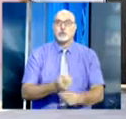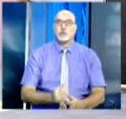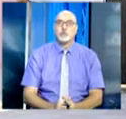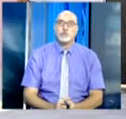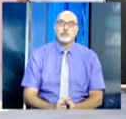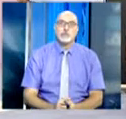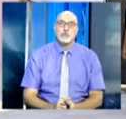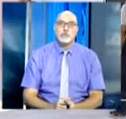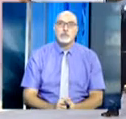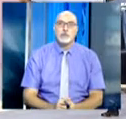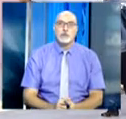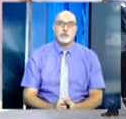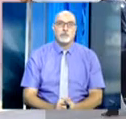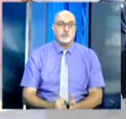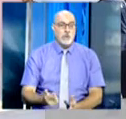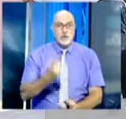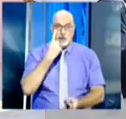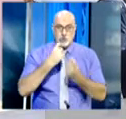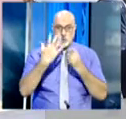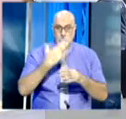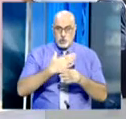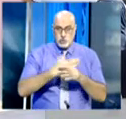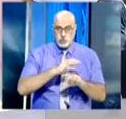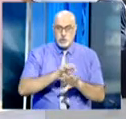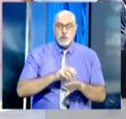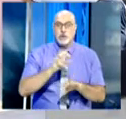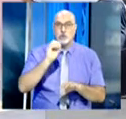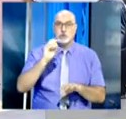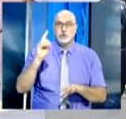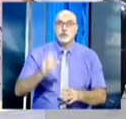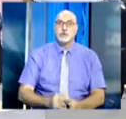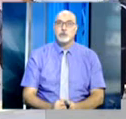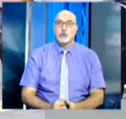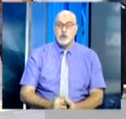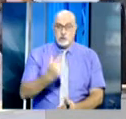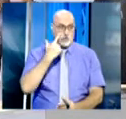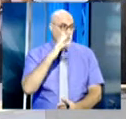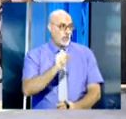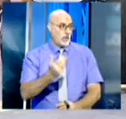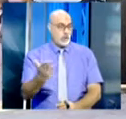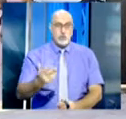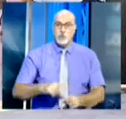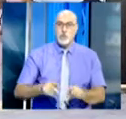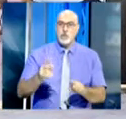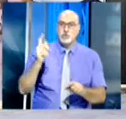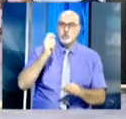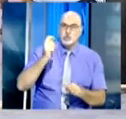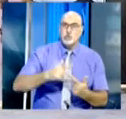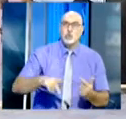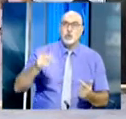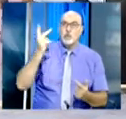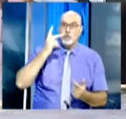هناك تضافة جهود كبيرة من جميع التواقم الإدارية والتواقم التربوية وحتى هيئات أولاد التلميذ وكذلك